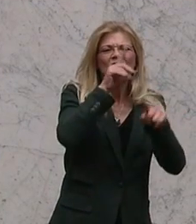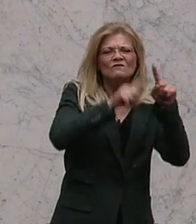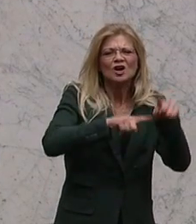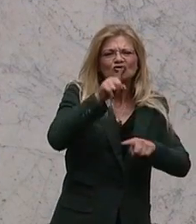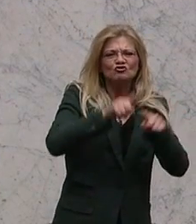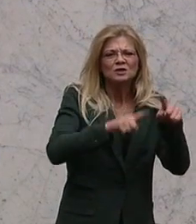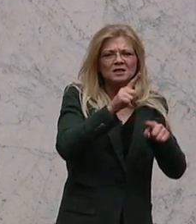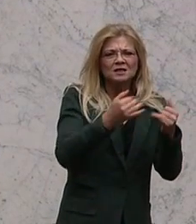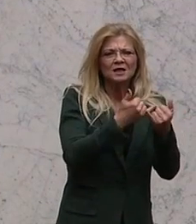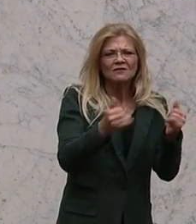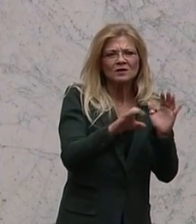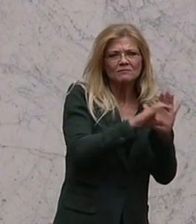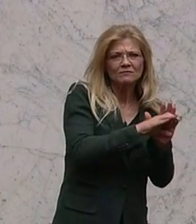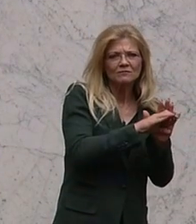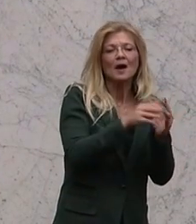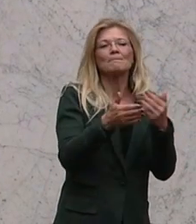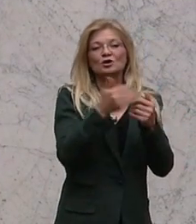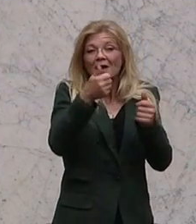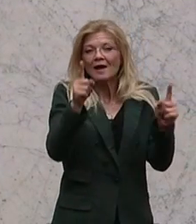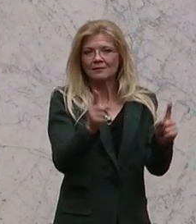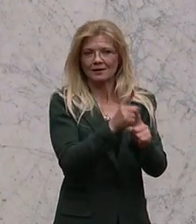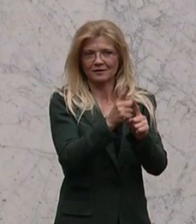werden können. Nehmen wir zum Beispiel ein Lied oder einen Film.